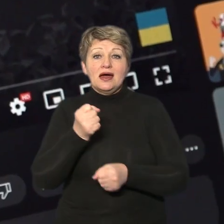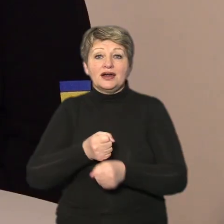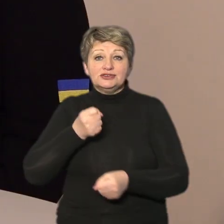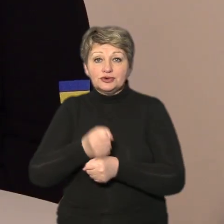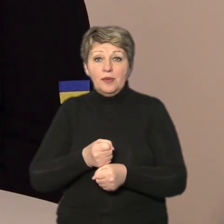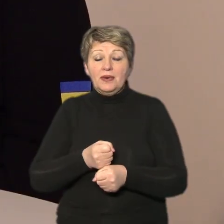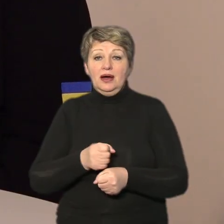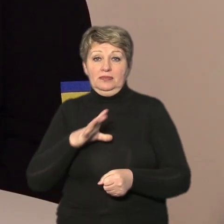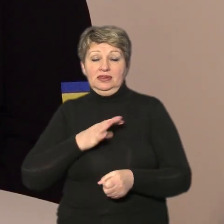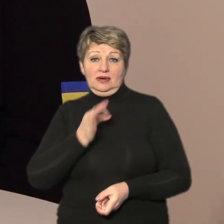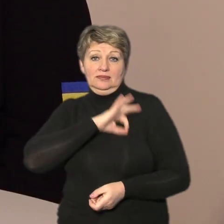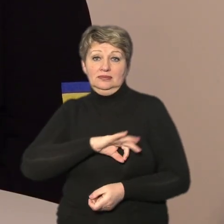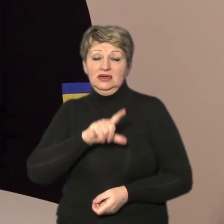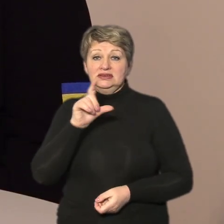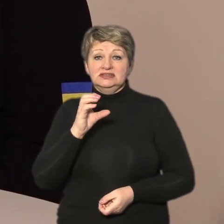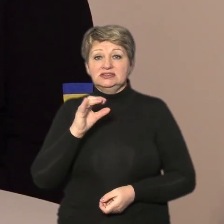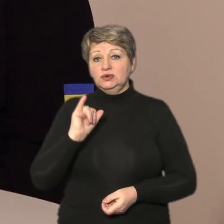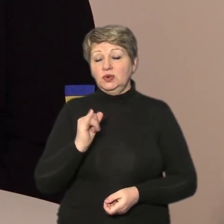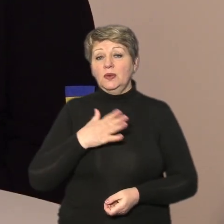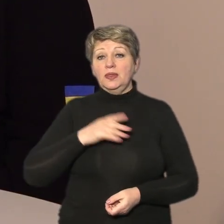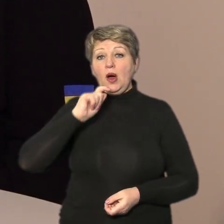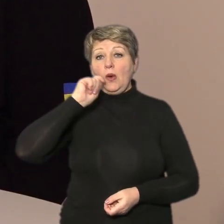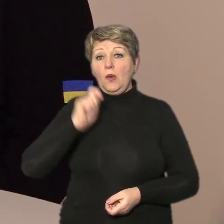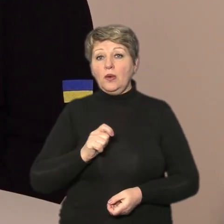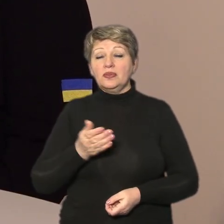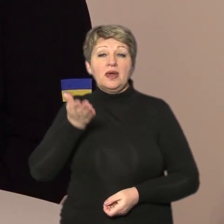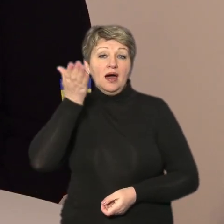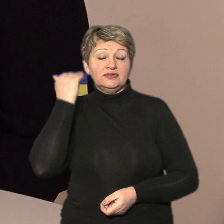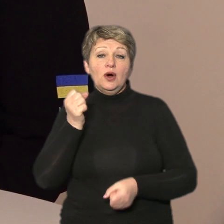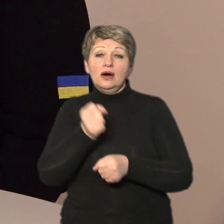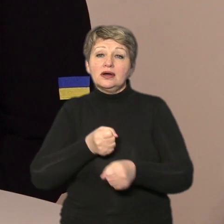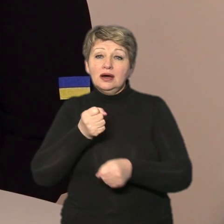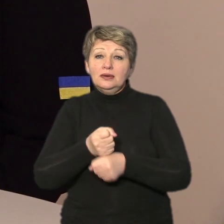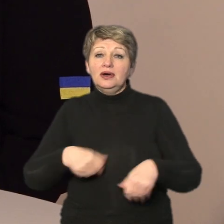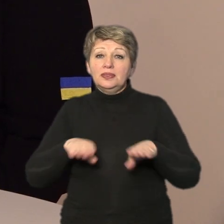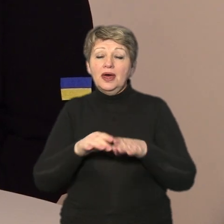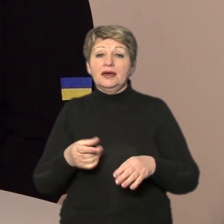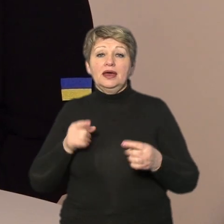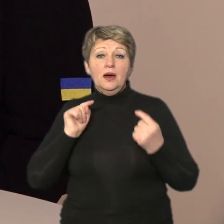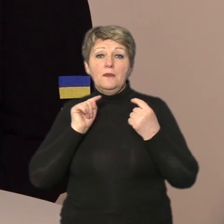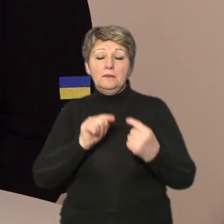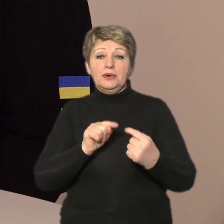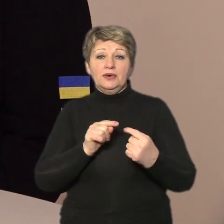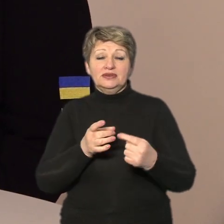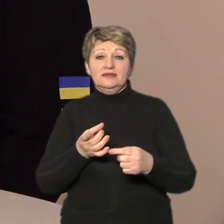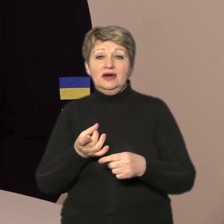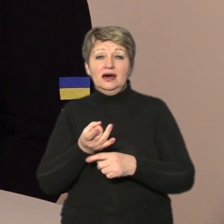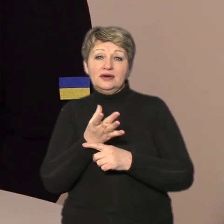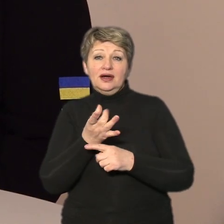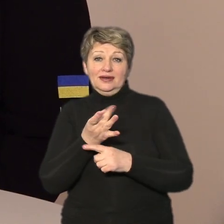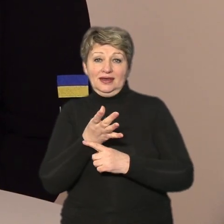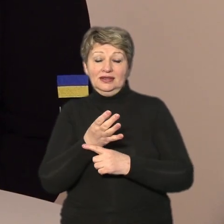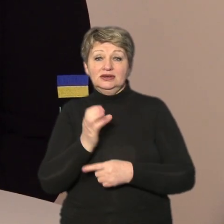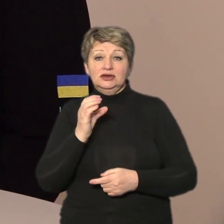наша країна давним давно виробляє з 11 року таку протиракетний комплекс як стугна такий і